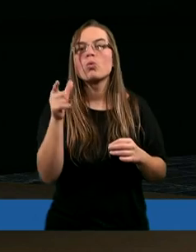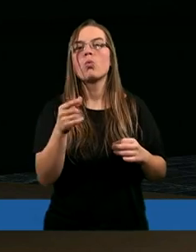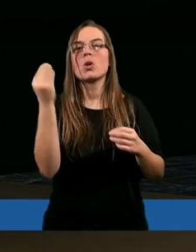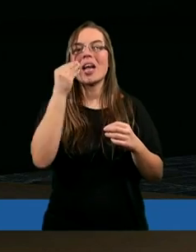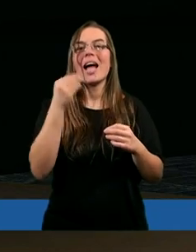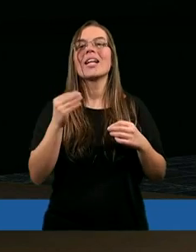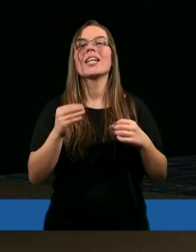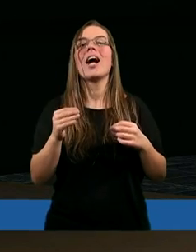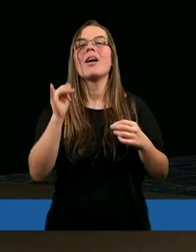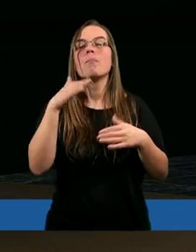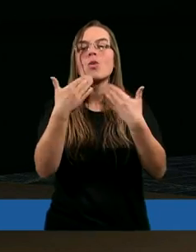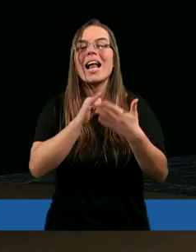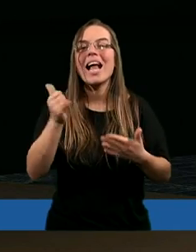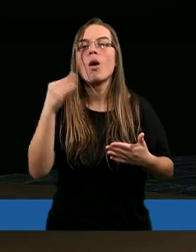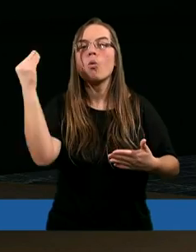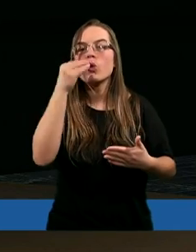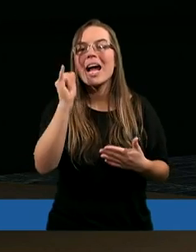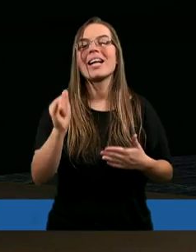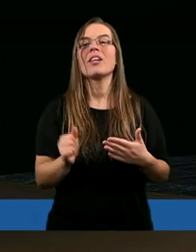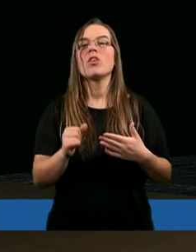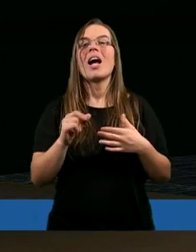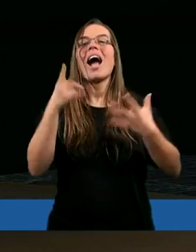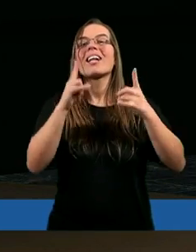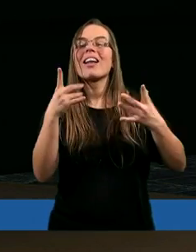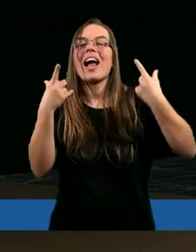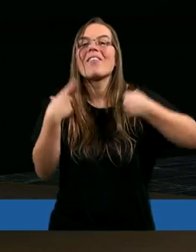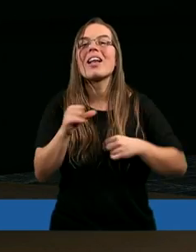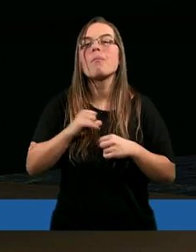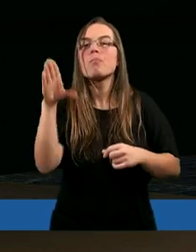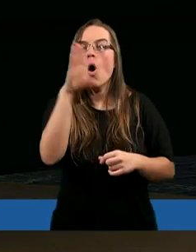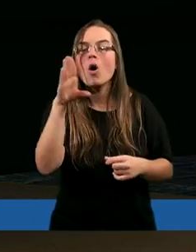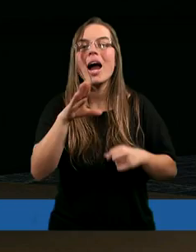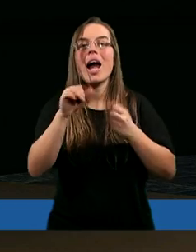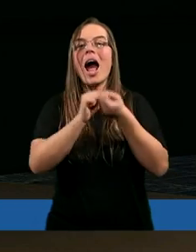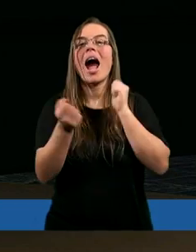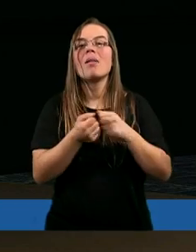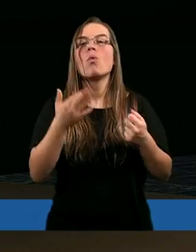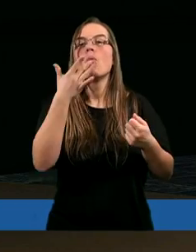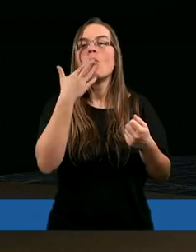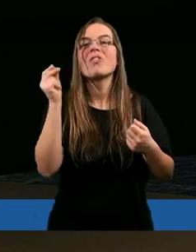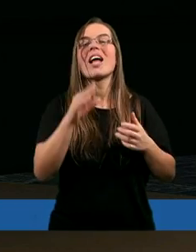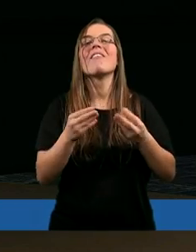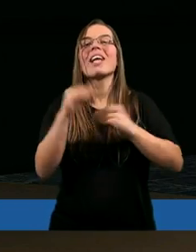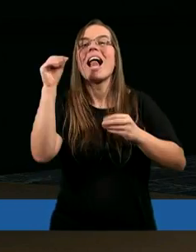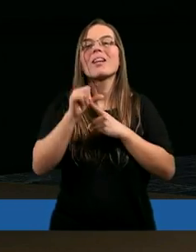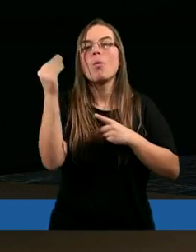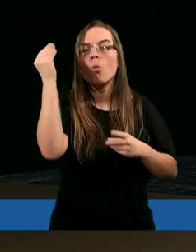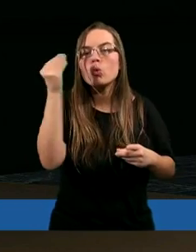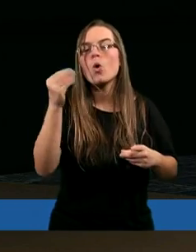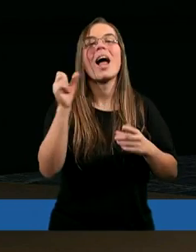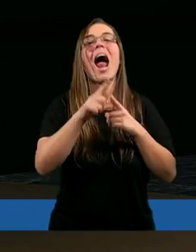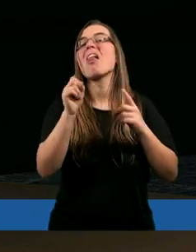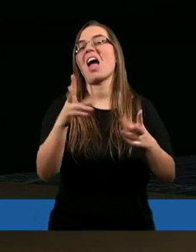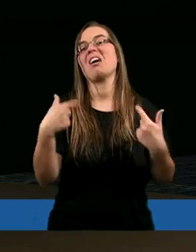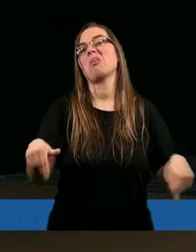uczeni podają się za uczenich, a za chwilę zaprzeczają istnieniu Boga, a mówi, że jest wielkim uczonym, ale mówi, że